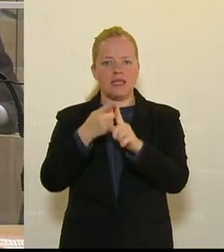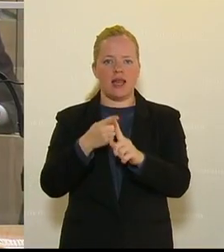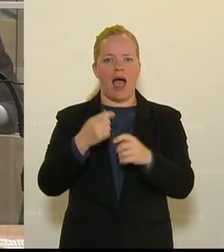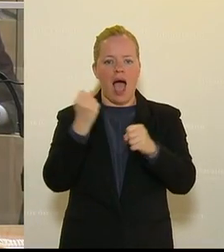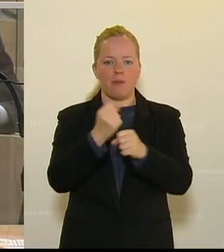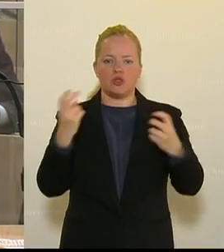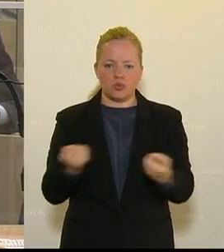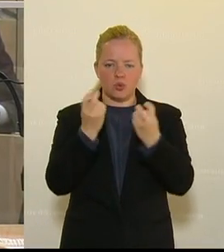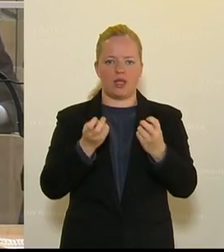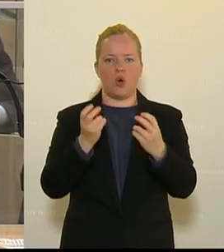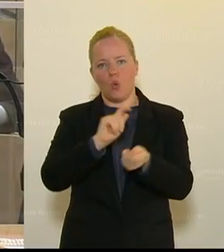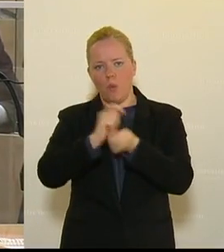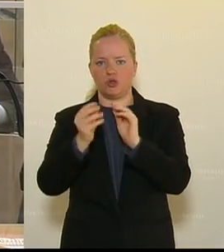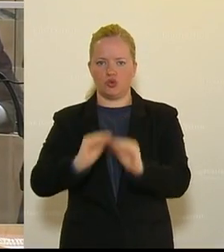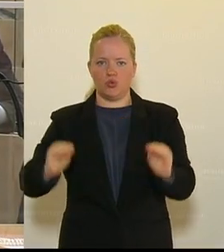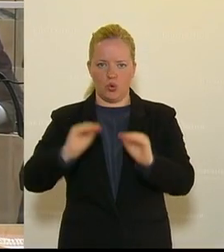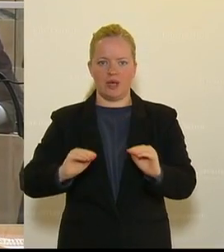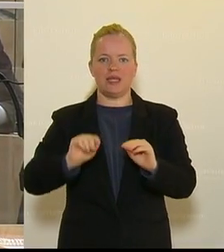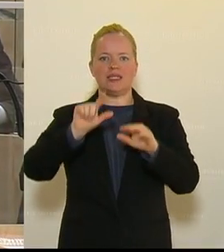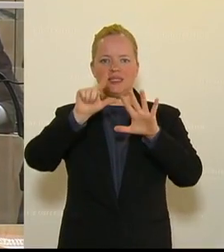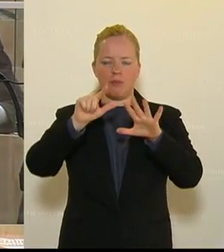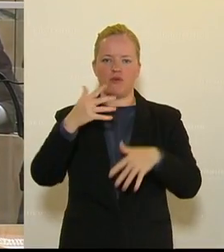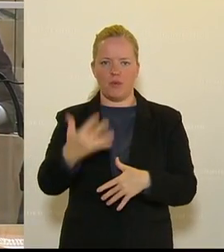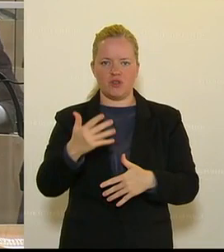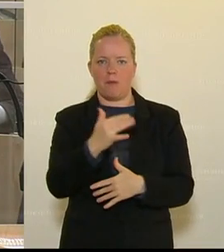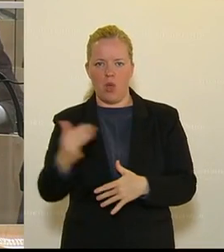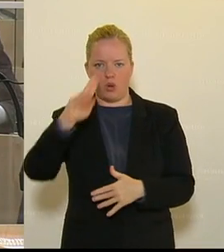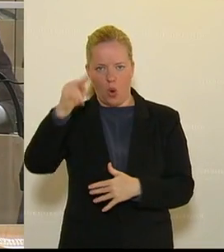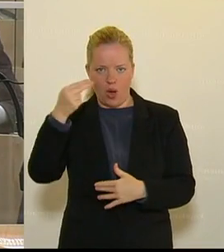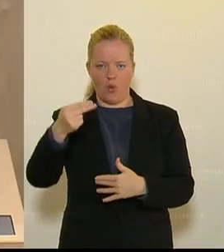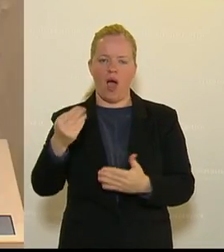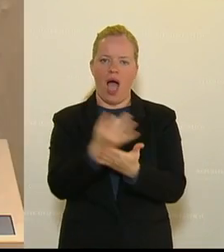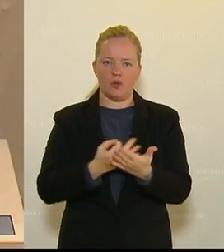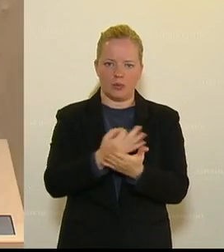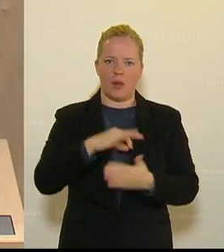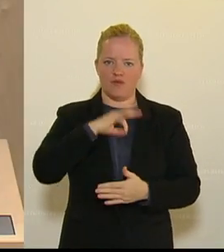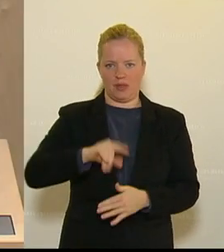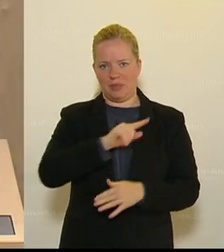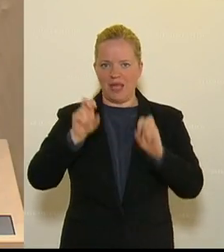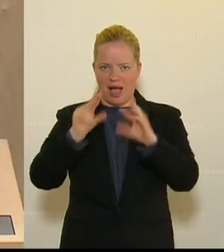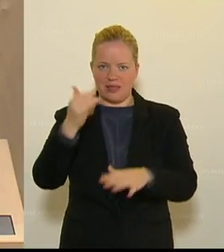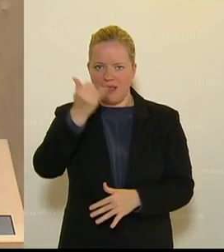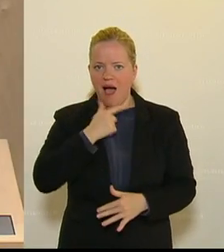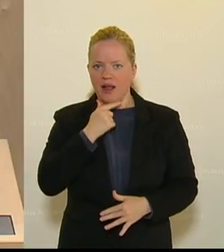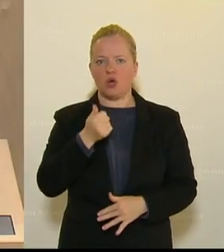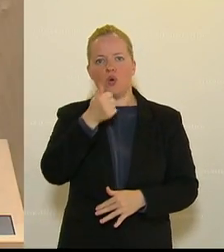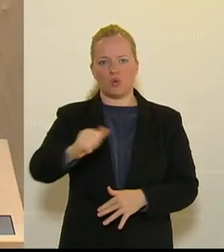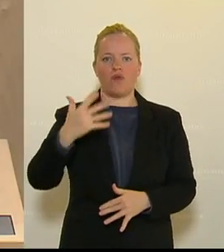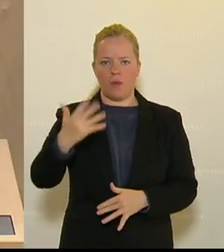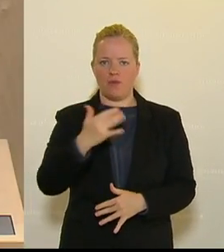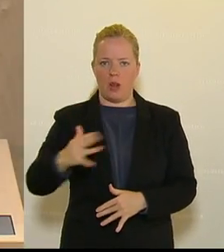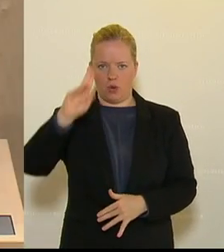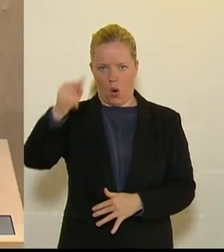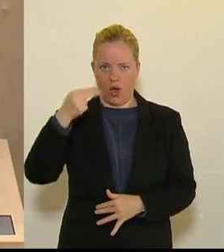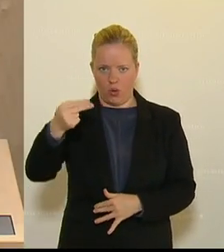Arbeitssuchenden dient, 57 Millionen Euro für Ausbildungspflichtige bis 18, 105 Millionen